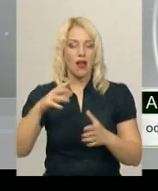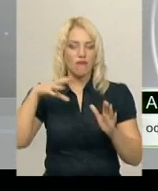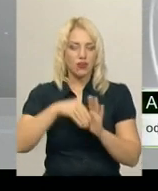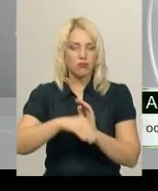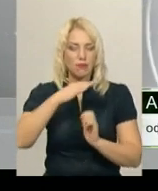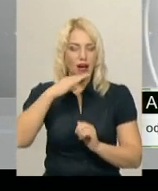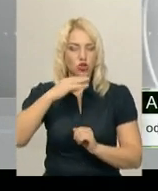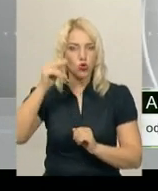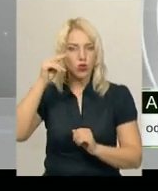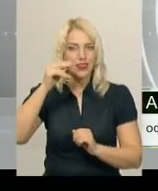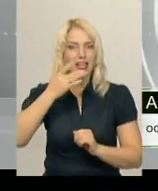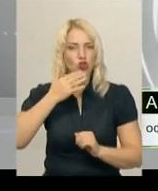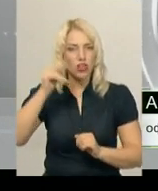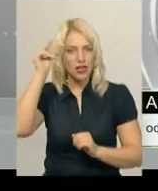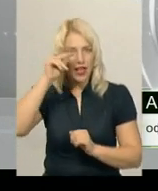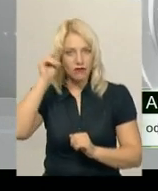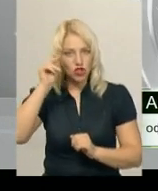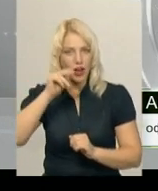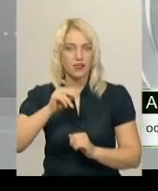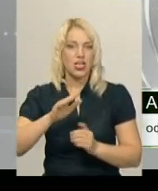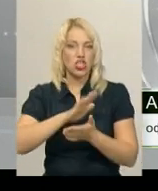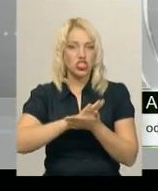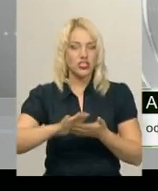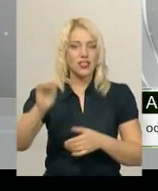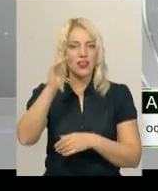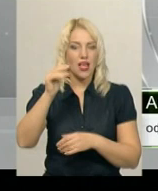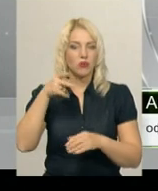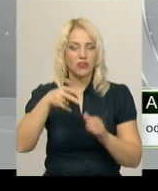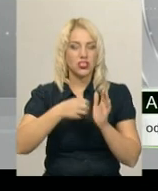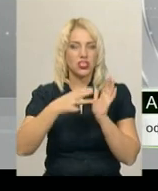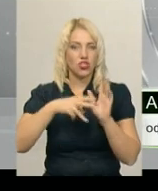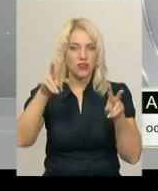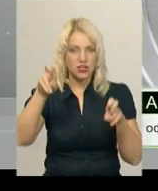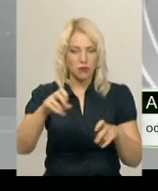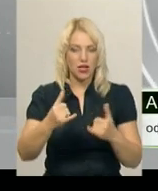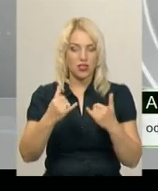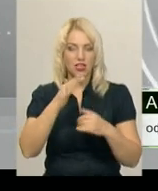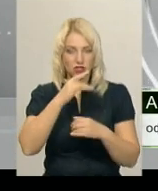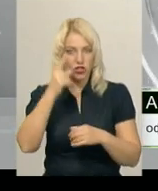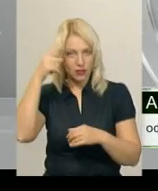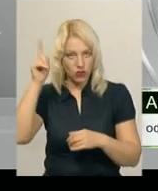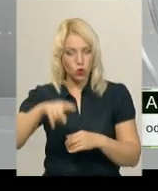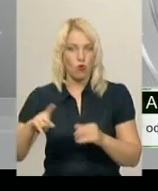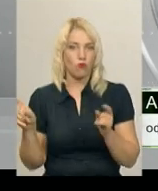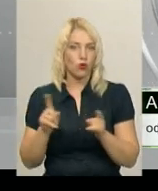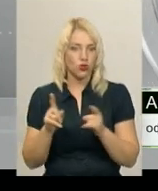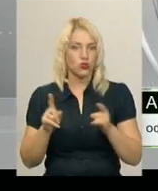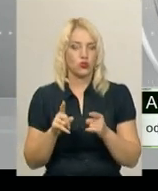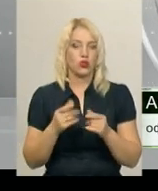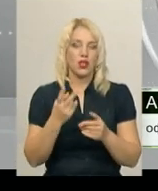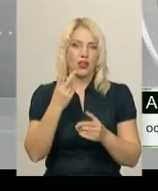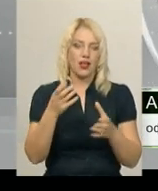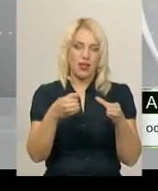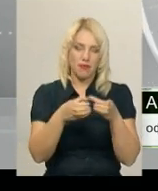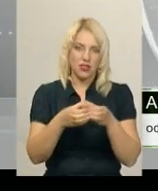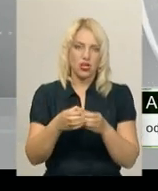за участь в Україні в Сланів НАТО «Чисте небо-2018». На даний час відомо, що екіпаж АТ-2 льотчика складався з українця. Це